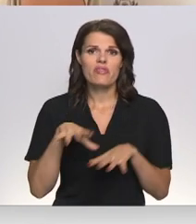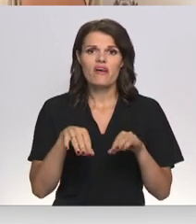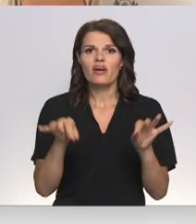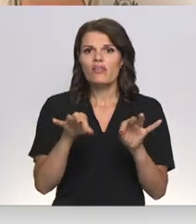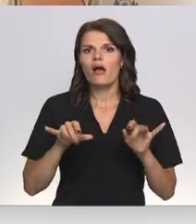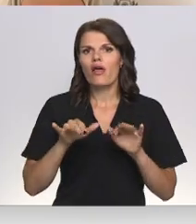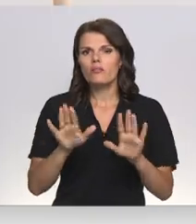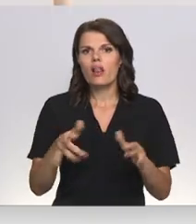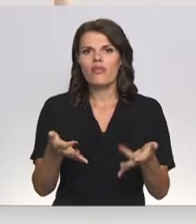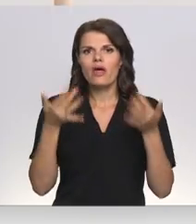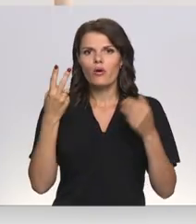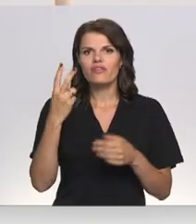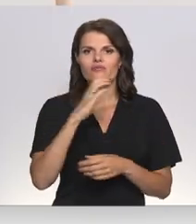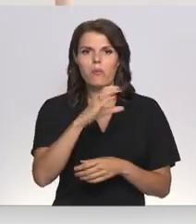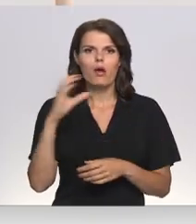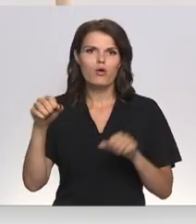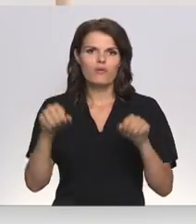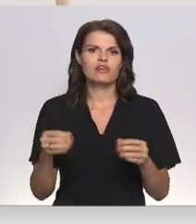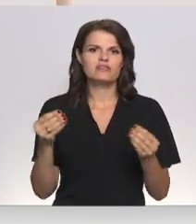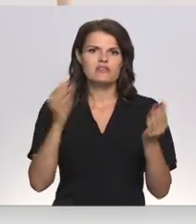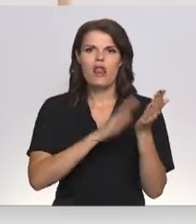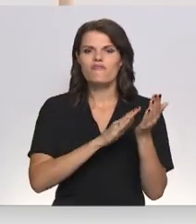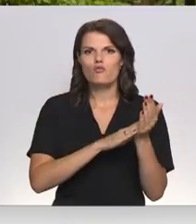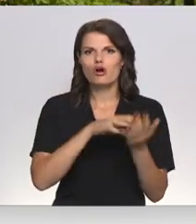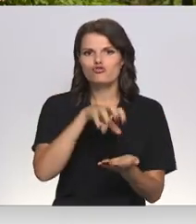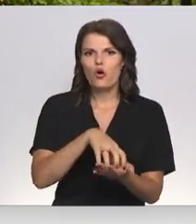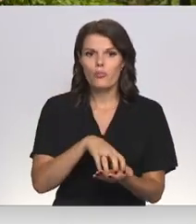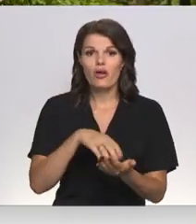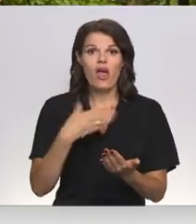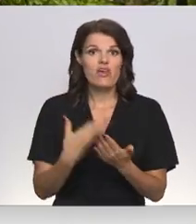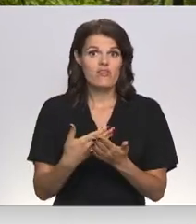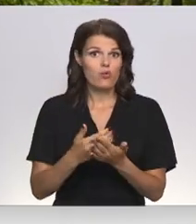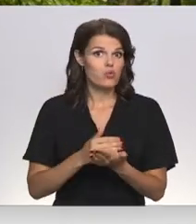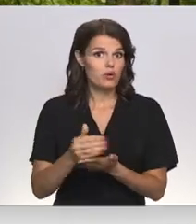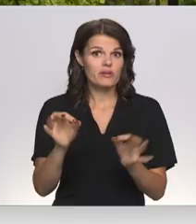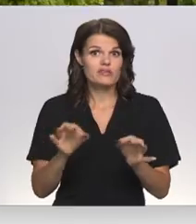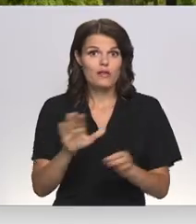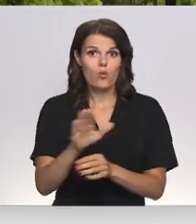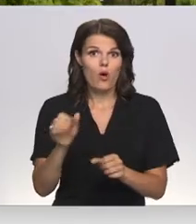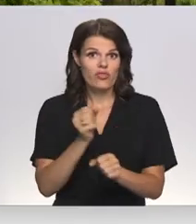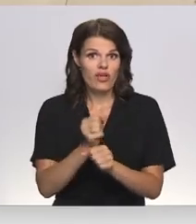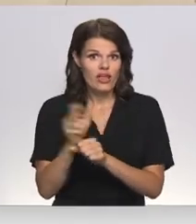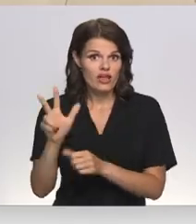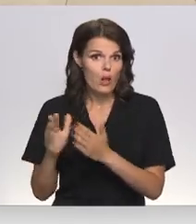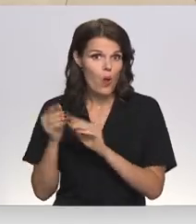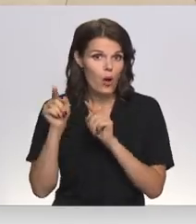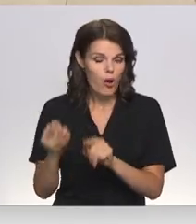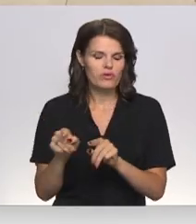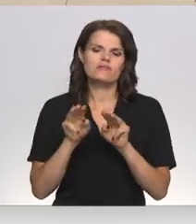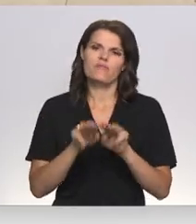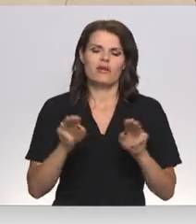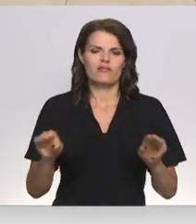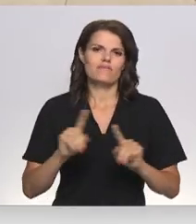darbības, lai demontētu divus padomju režīmu slavinošu šo objektus. Ja bezdarbību turpināsies, ministrija nekavējoties ar likumu izpildes